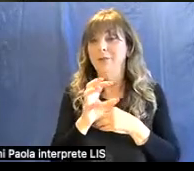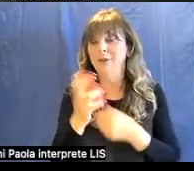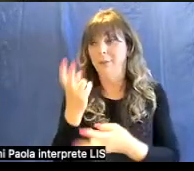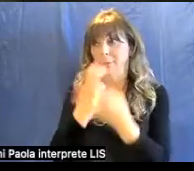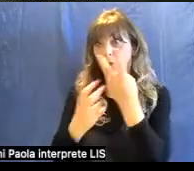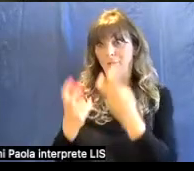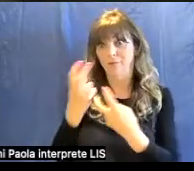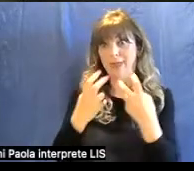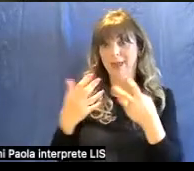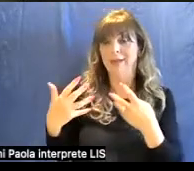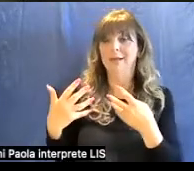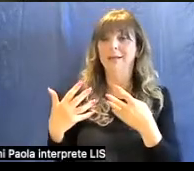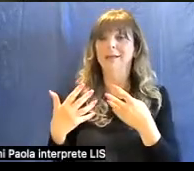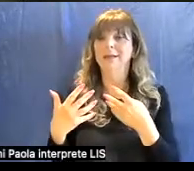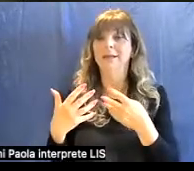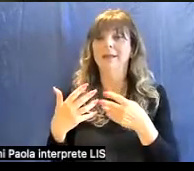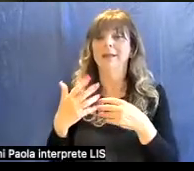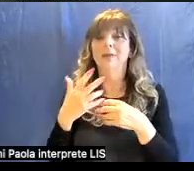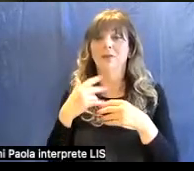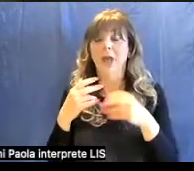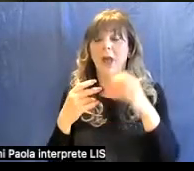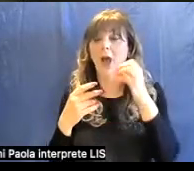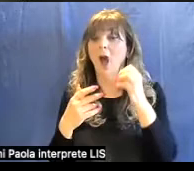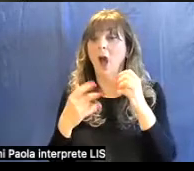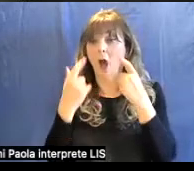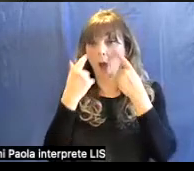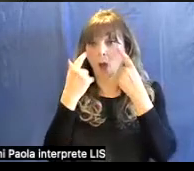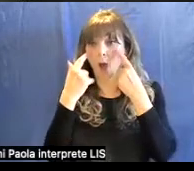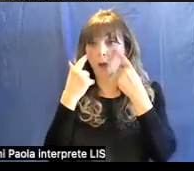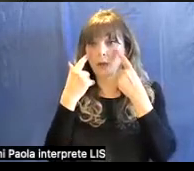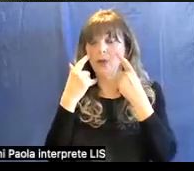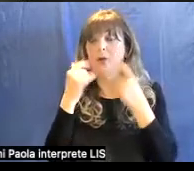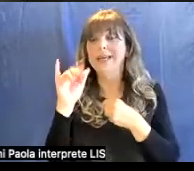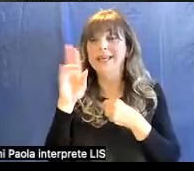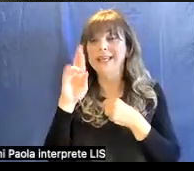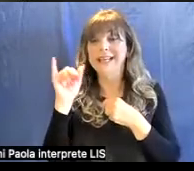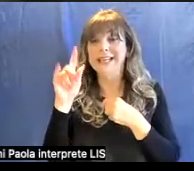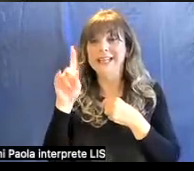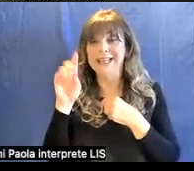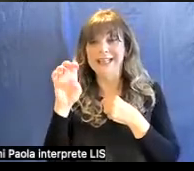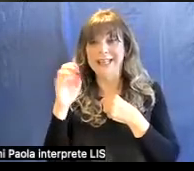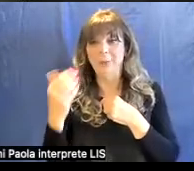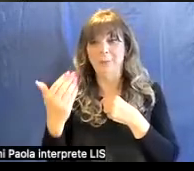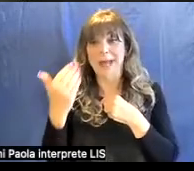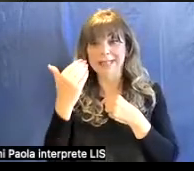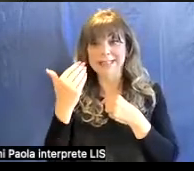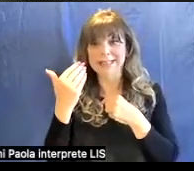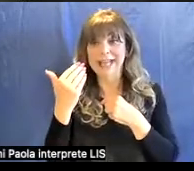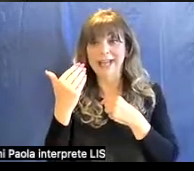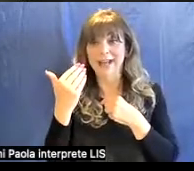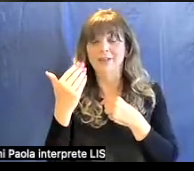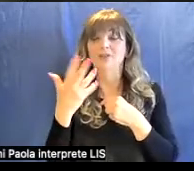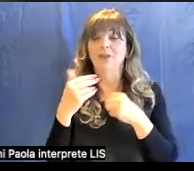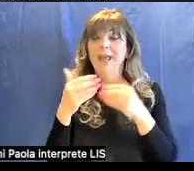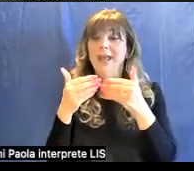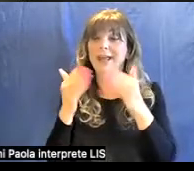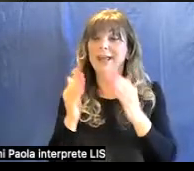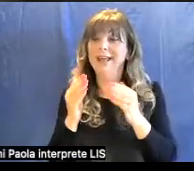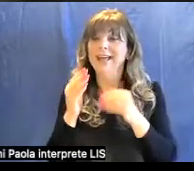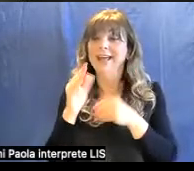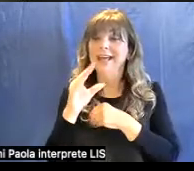attraversa l'iride, che è sostanzialmente un diaframma, passa attraverso il cristallino, che è